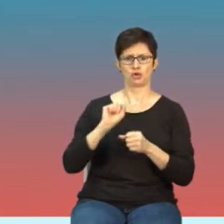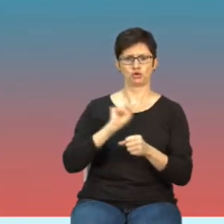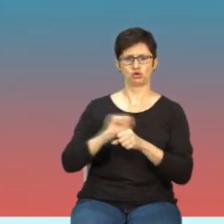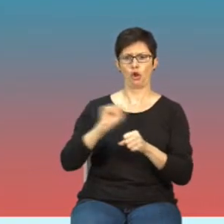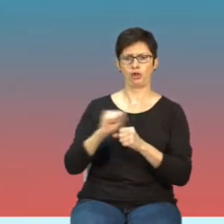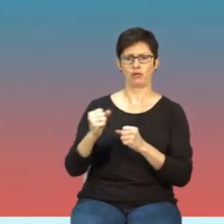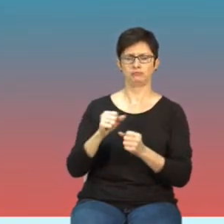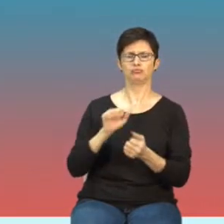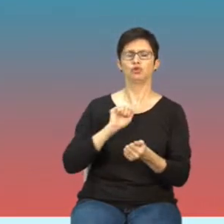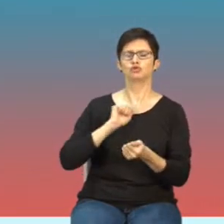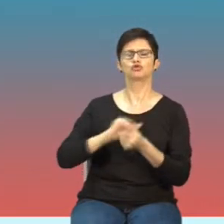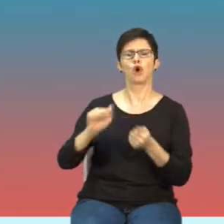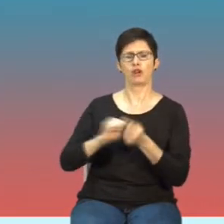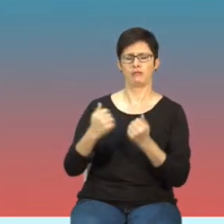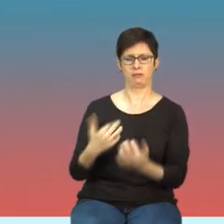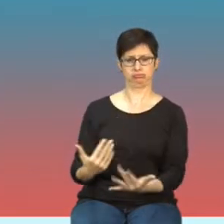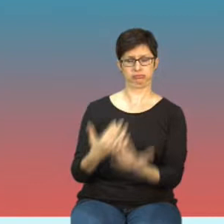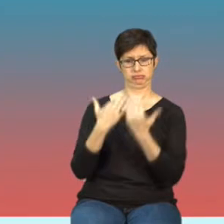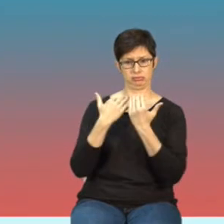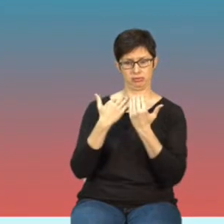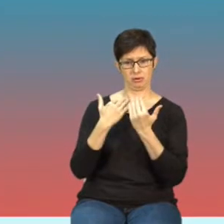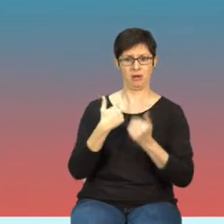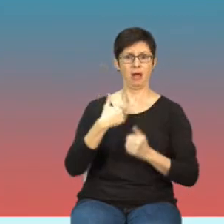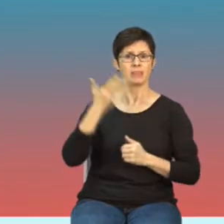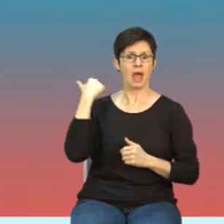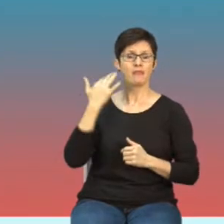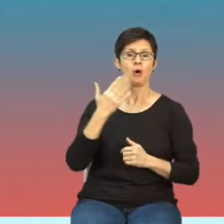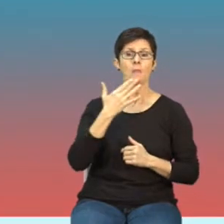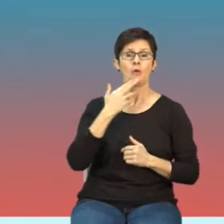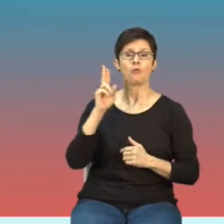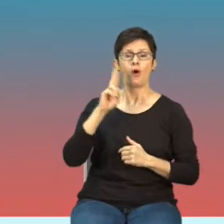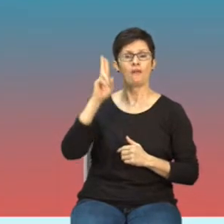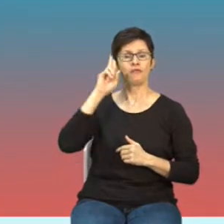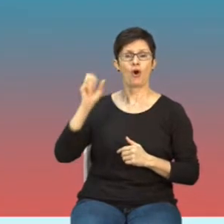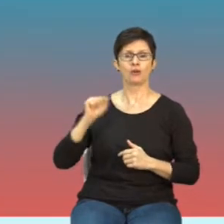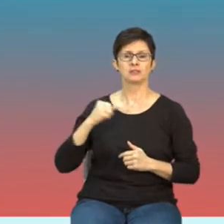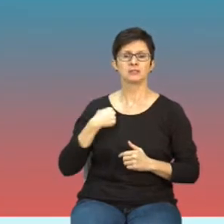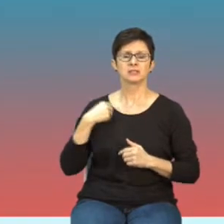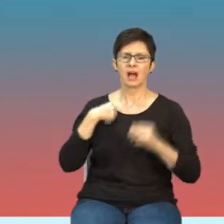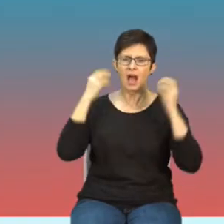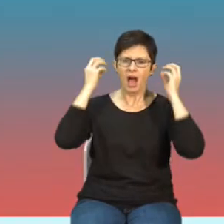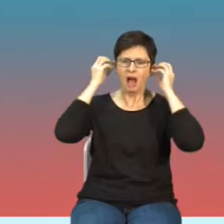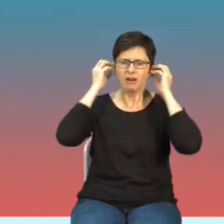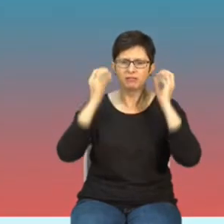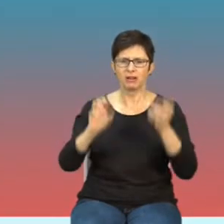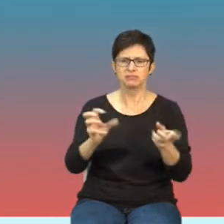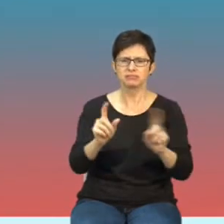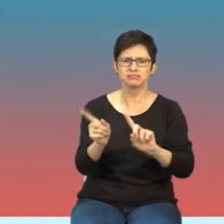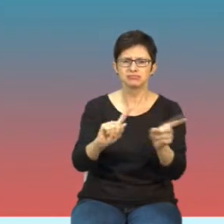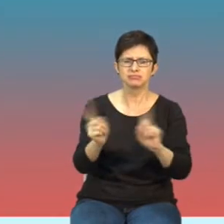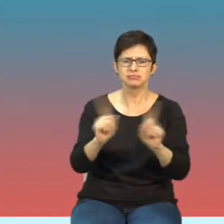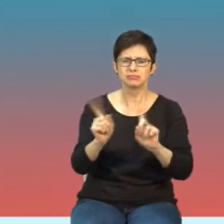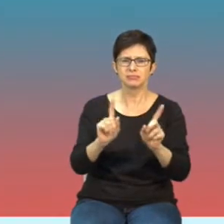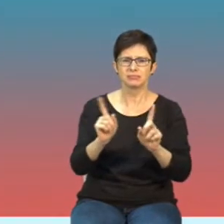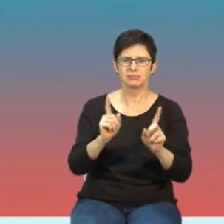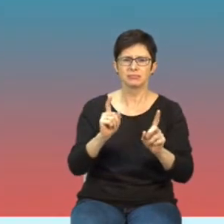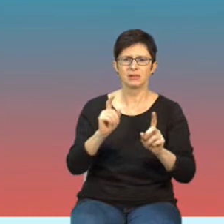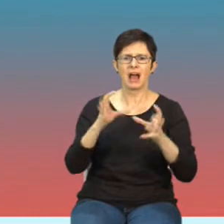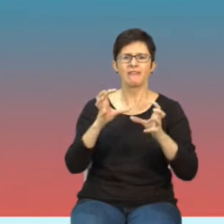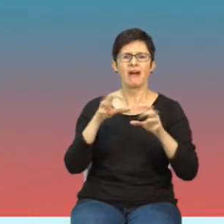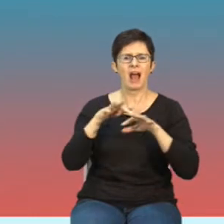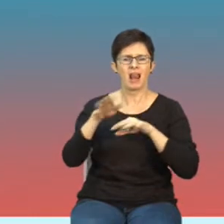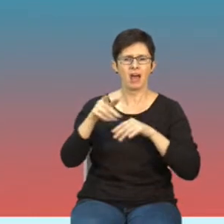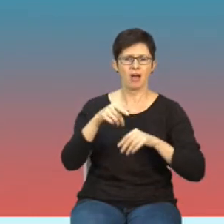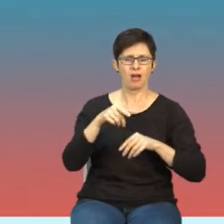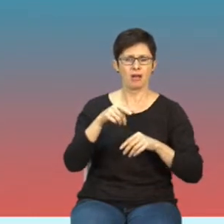żołnierze obsługujący stacje radarowe podczas II wojny światowej mają nie tylko te objawy, ale również